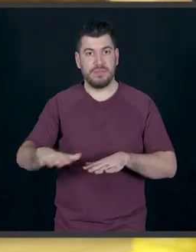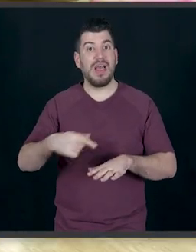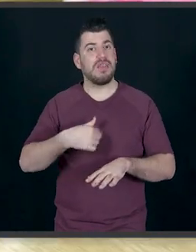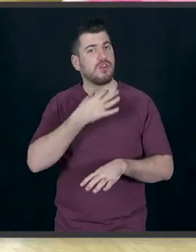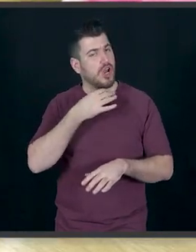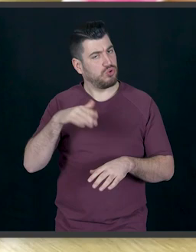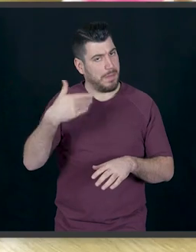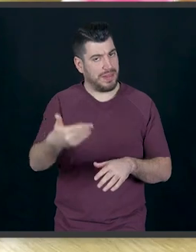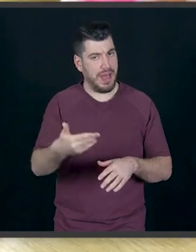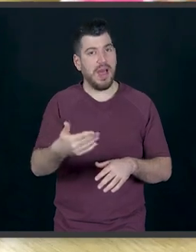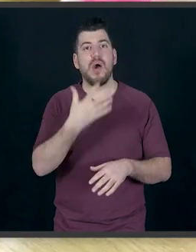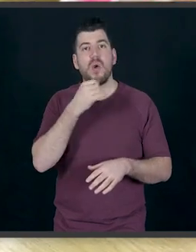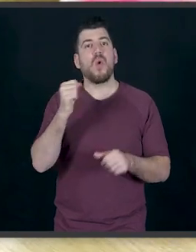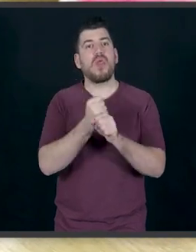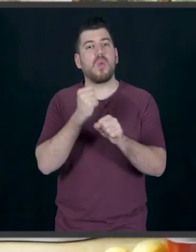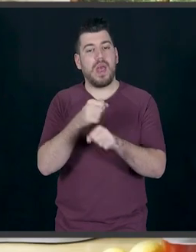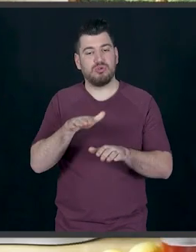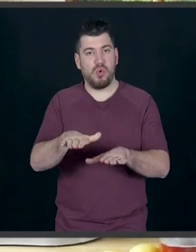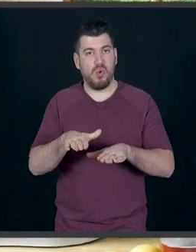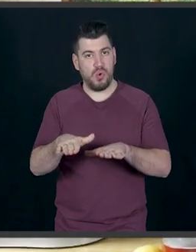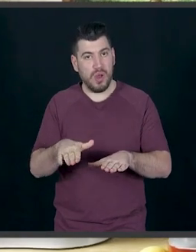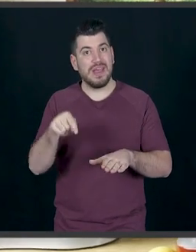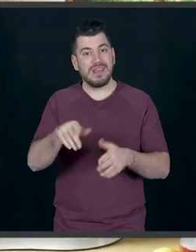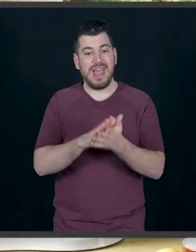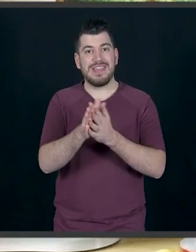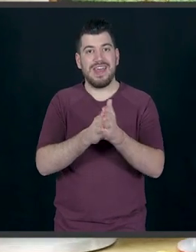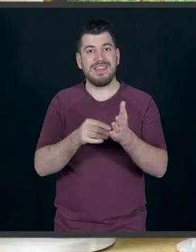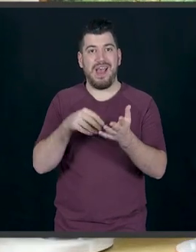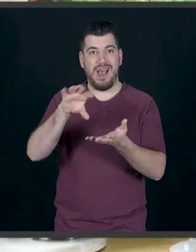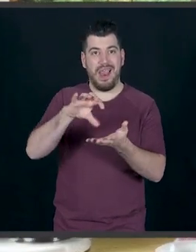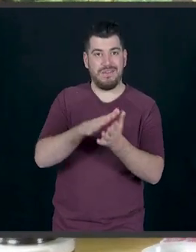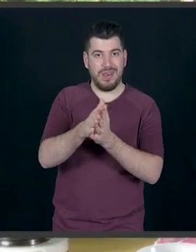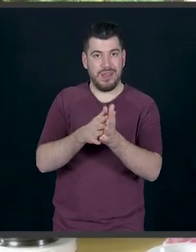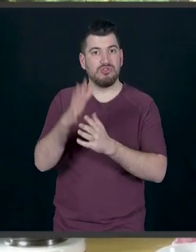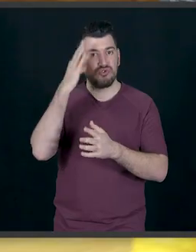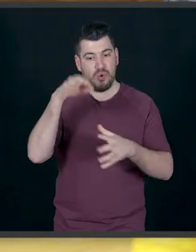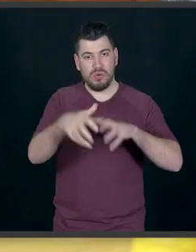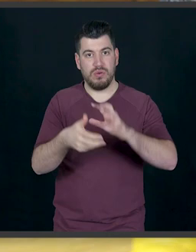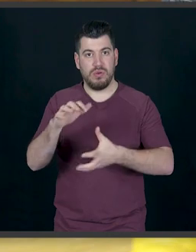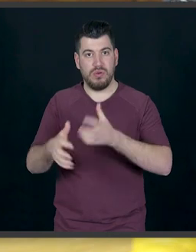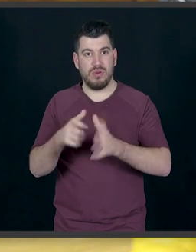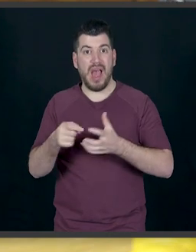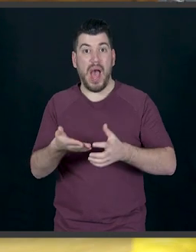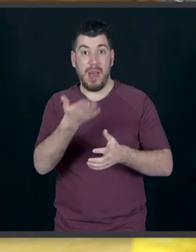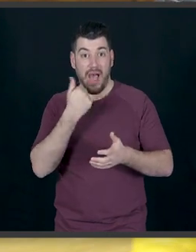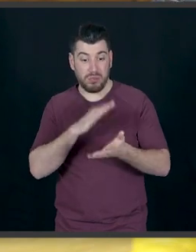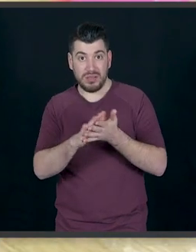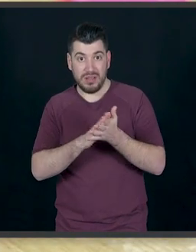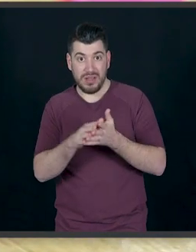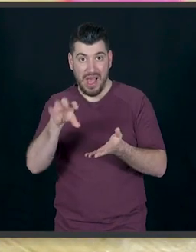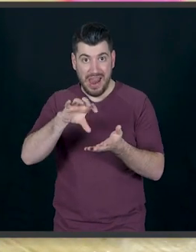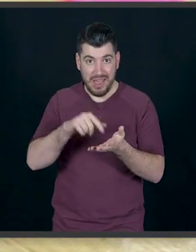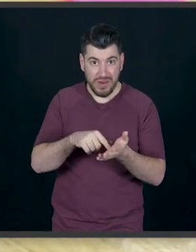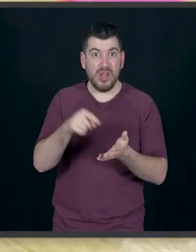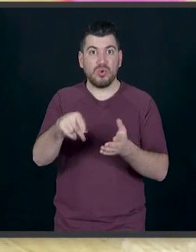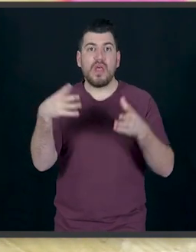γιατί θα δουλέψω το μείβα μου και θα βάλω στα χέρια μου αλεύρι για να πιάσω το ζυμάρι. Γιατί άμα το πιάσω χωρίς αλεύρι θα κολλήσει όλο πάνω στα χέρια